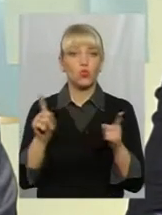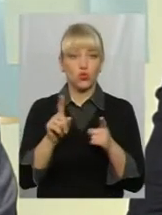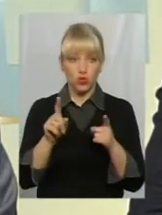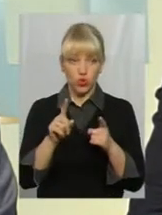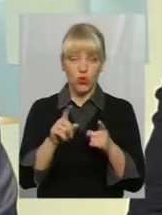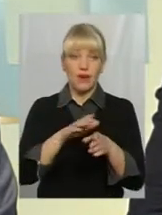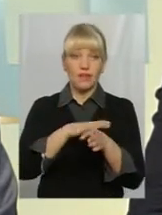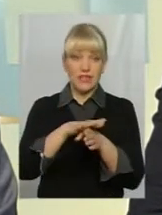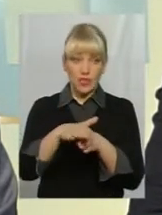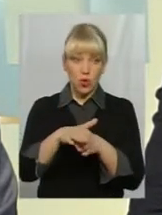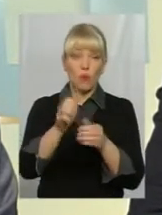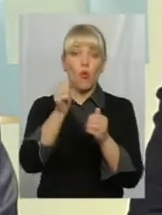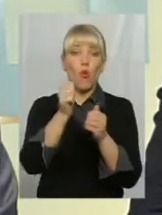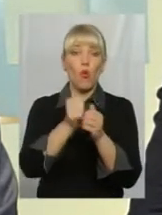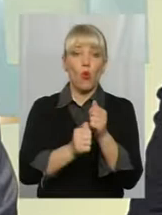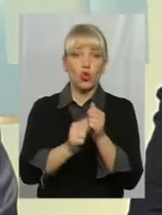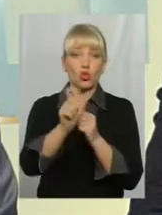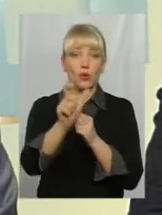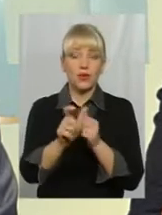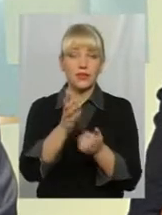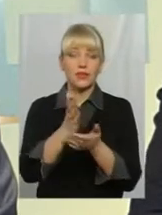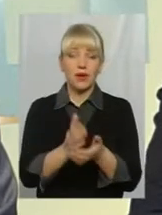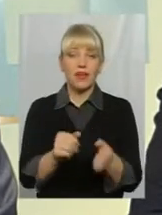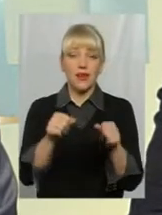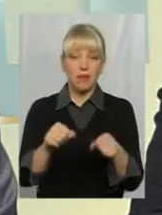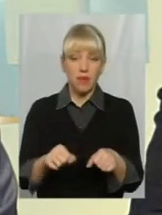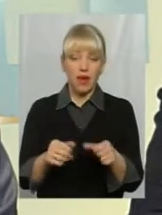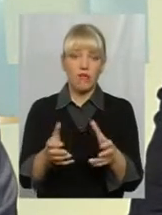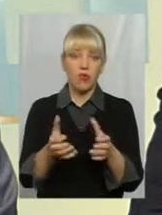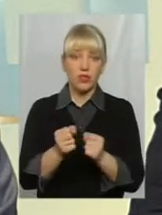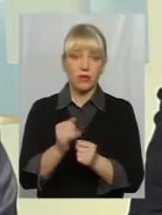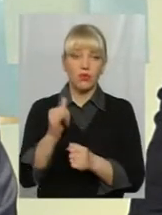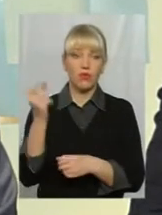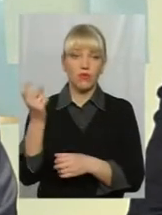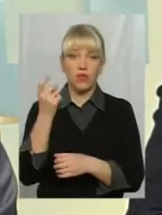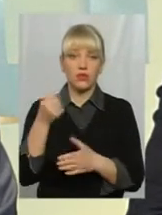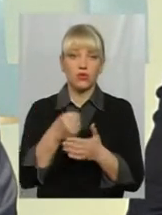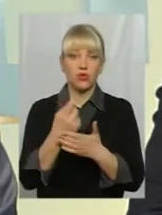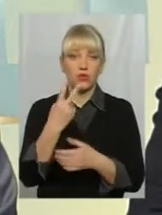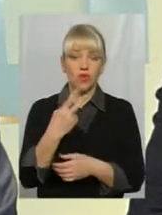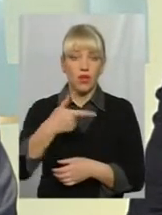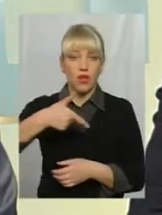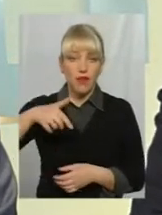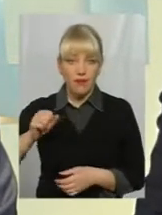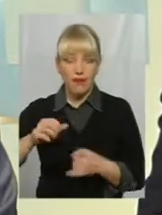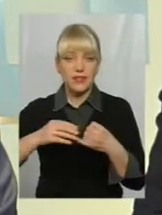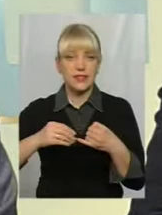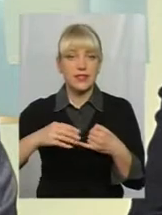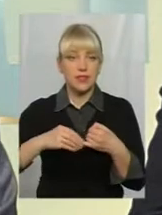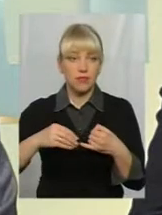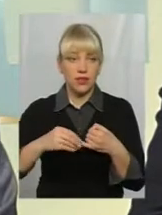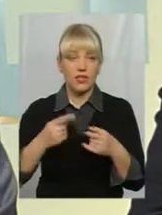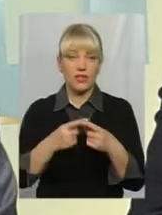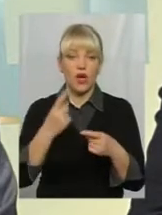кожен громадянин має право отримати на власність до 2 гектарів земельну ділянку. Ну це один з